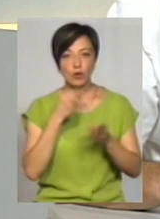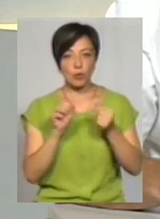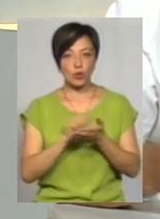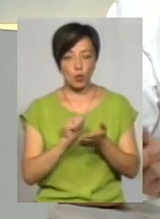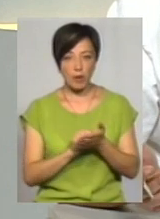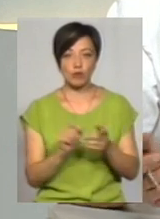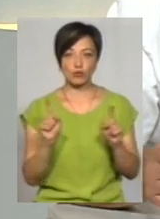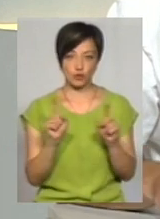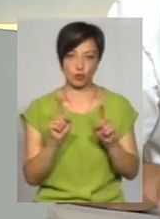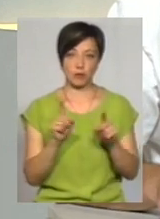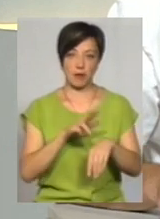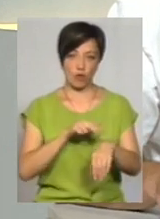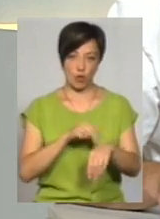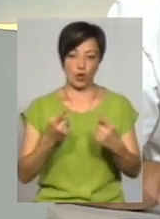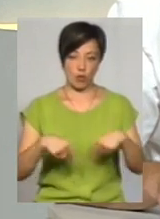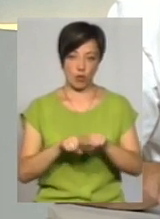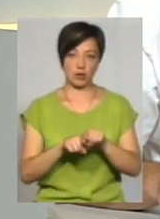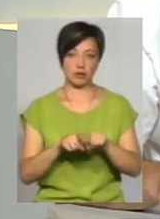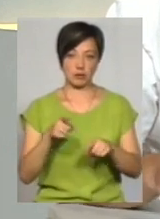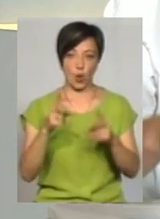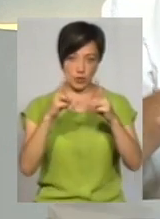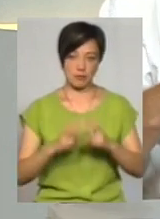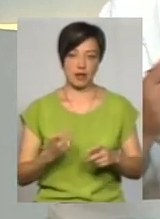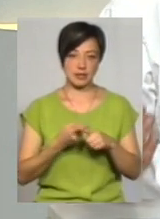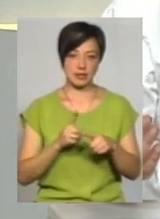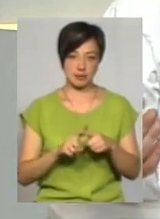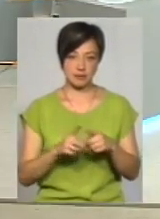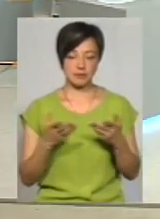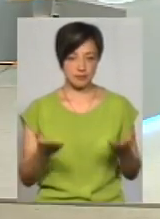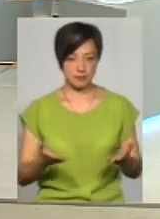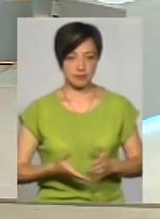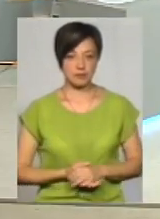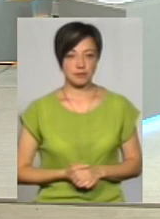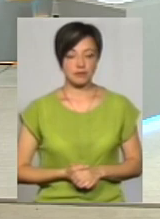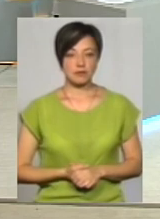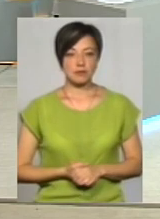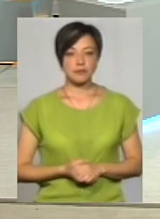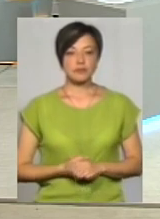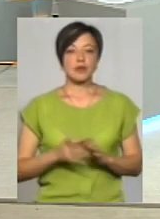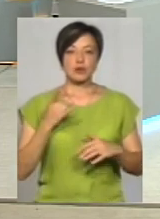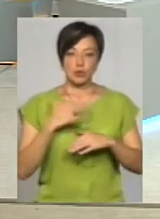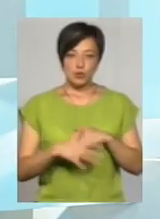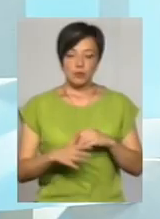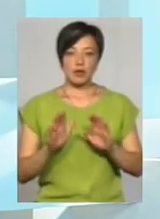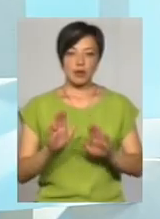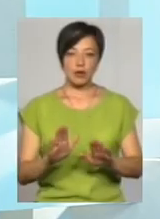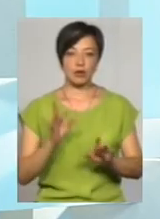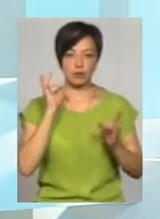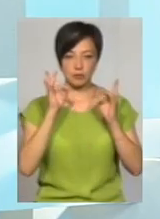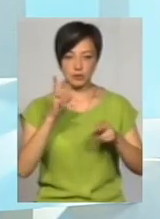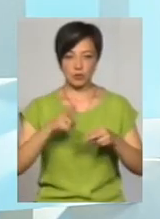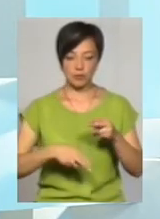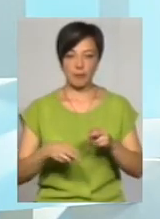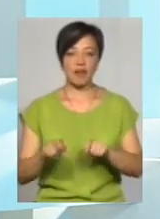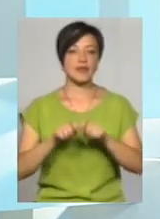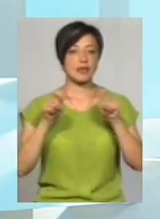документів, щоб правоохоронні органи розібралися. Ми не зможуть цього зробити самі. І ми відкриваємо